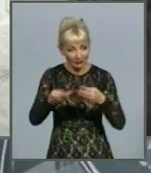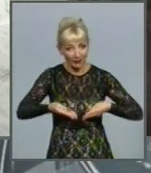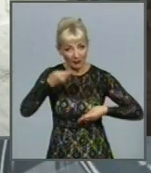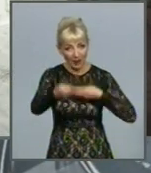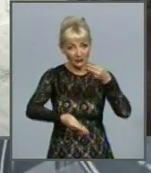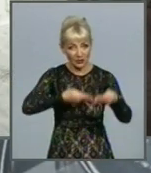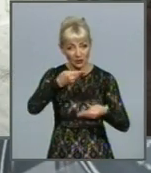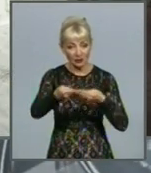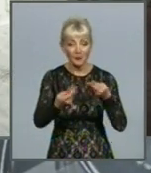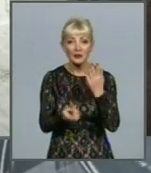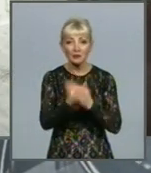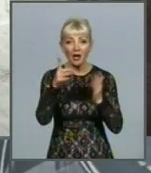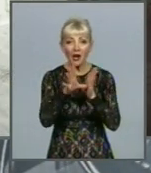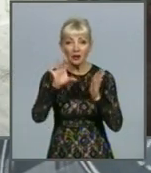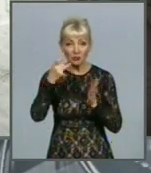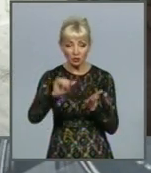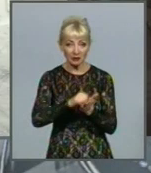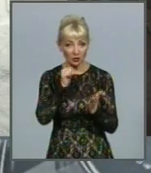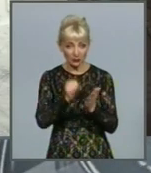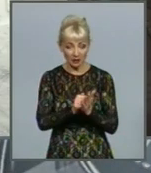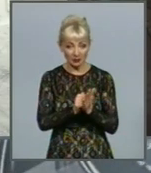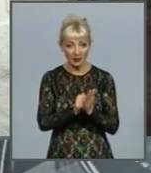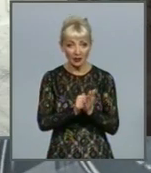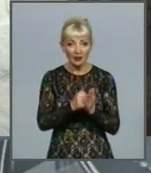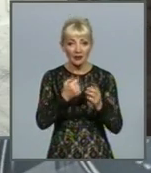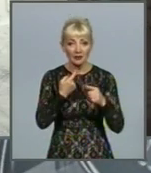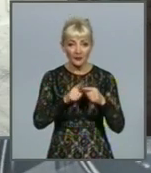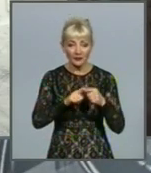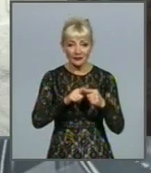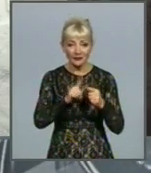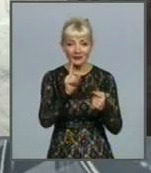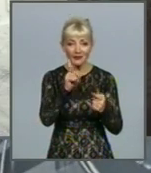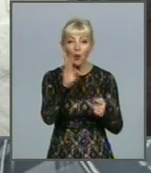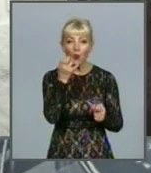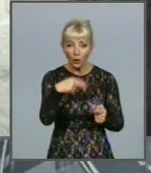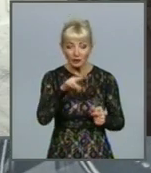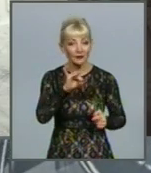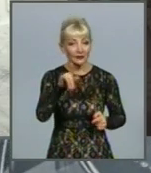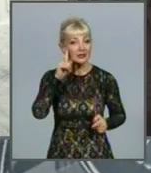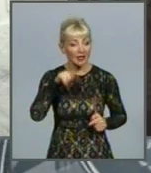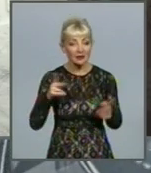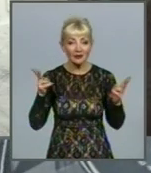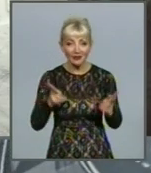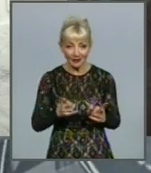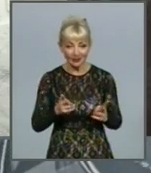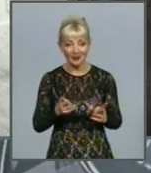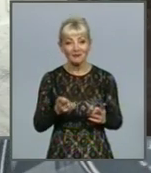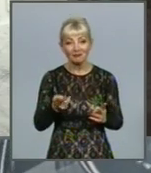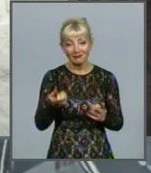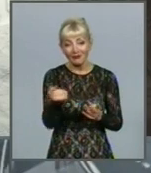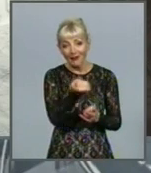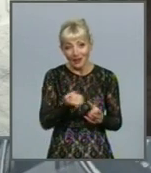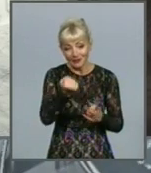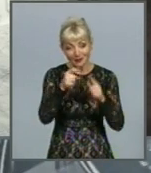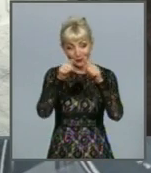'явився електронний документ, ідентифікаційно-науковий номер. І ви знаєте, необхідність носити цю бумажку